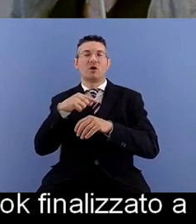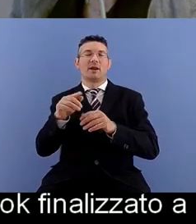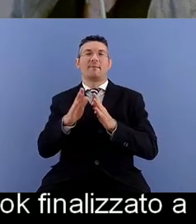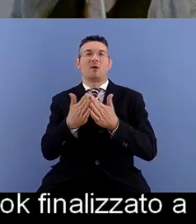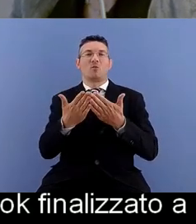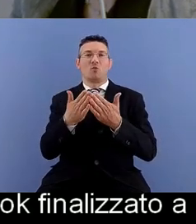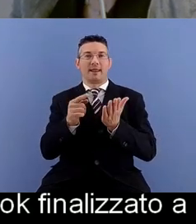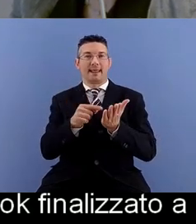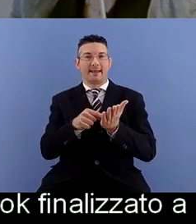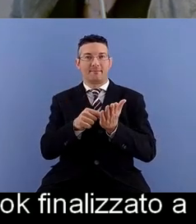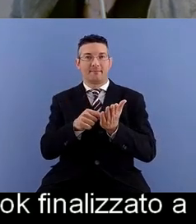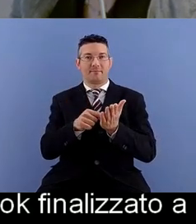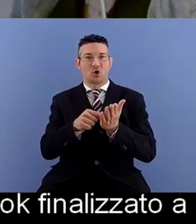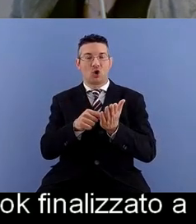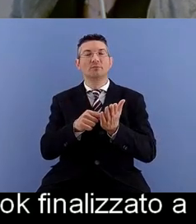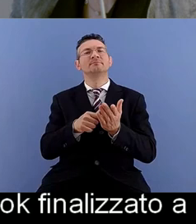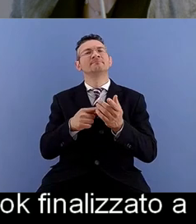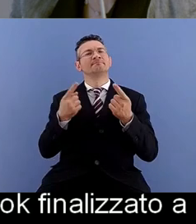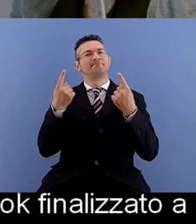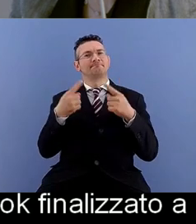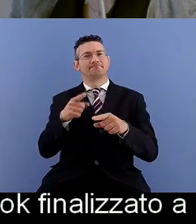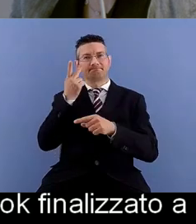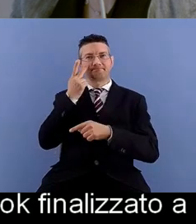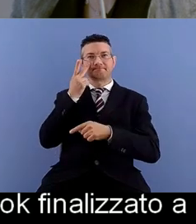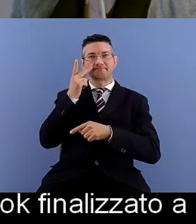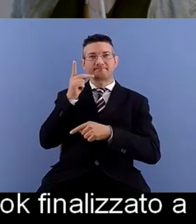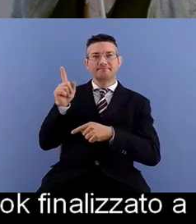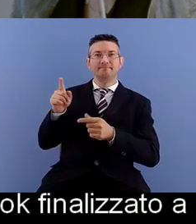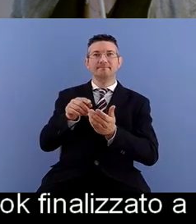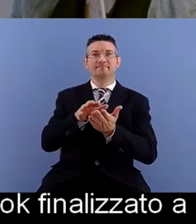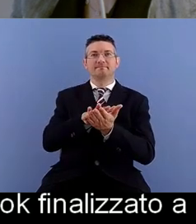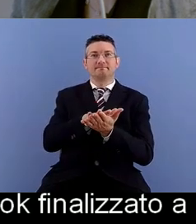in cui come vedete il rilievo